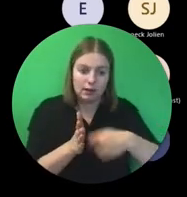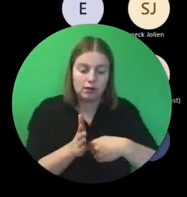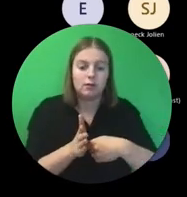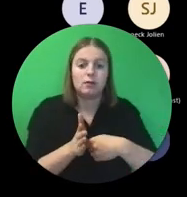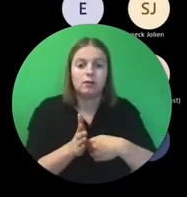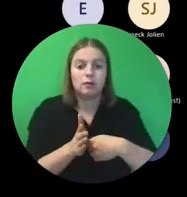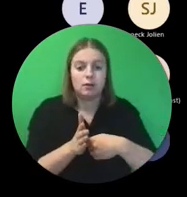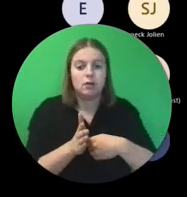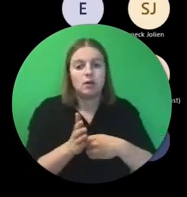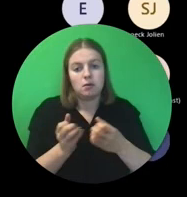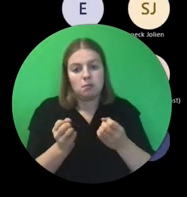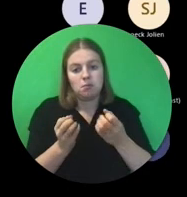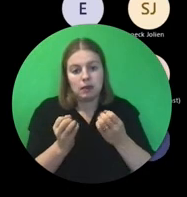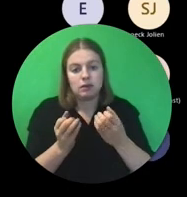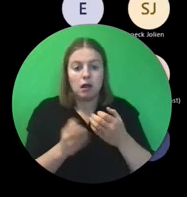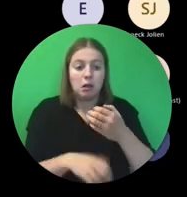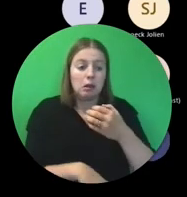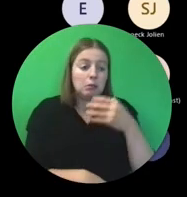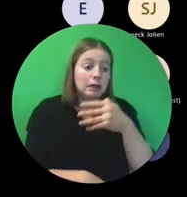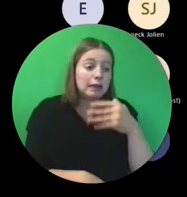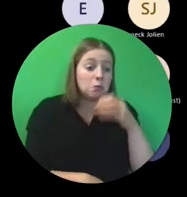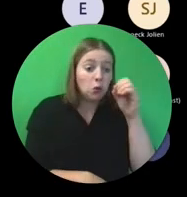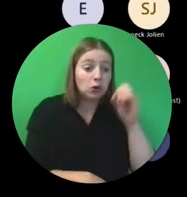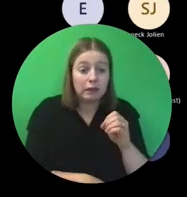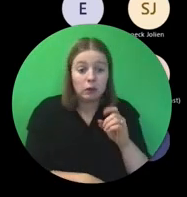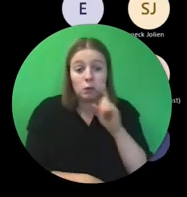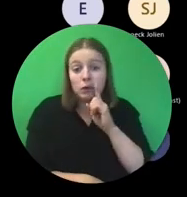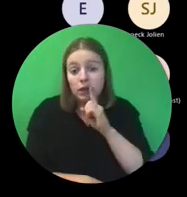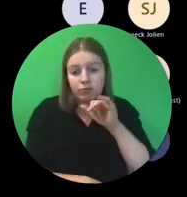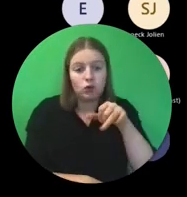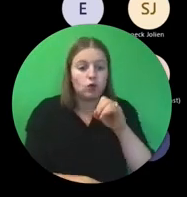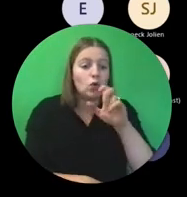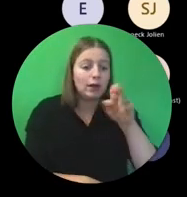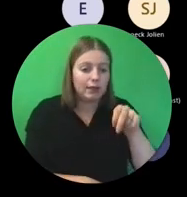deze dossier, dat dat in 99% van de gevallen Jolien zal zijn.